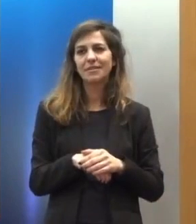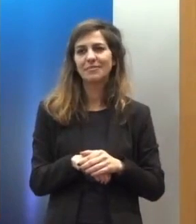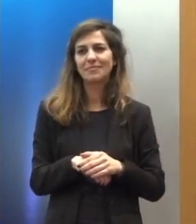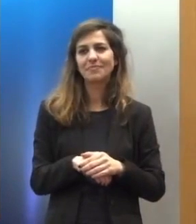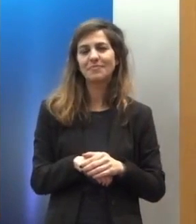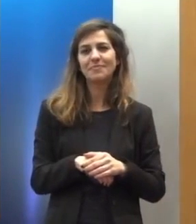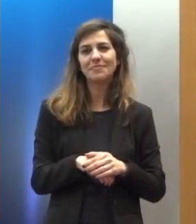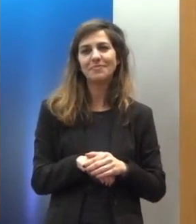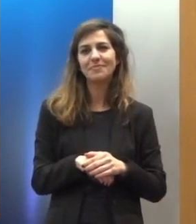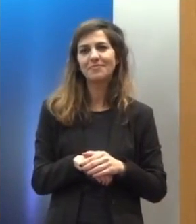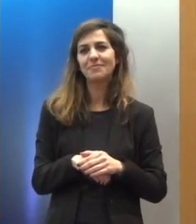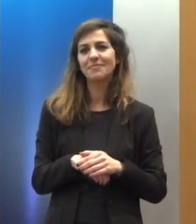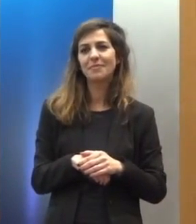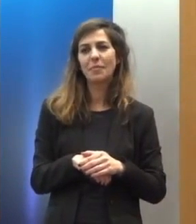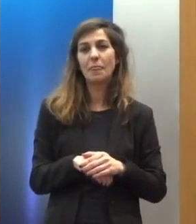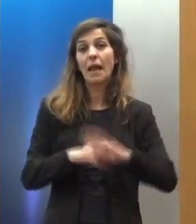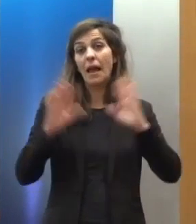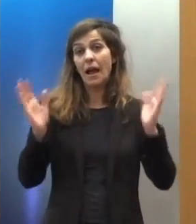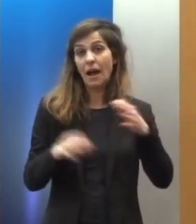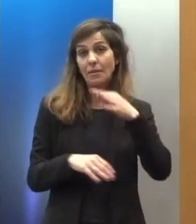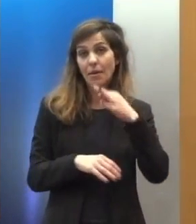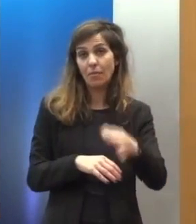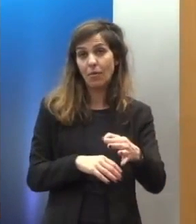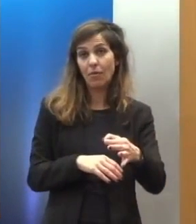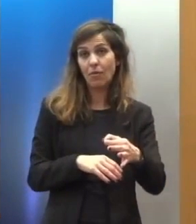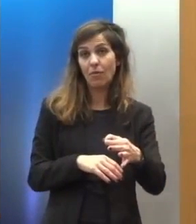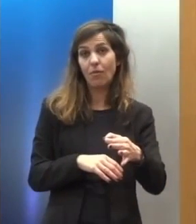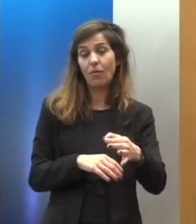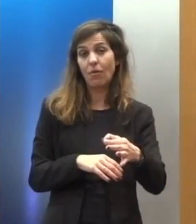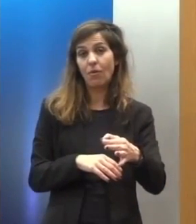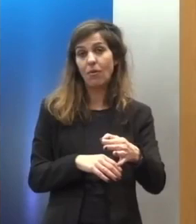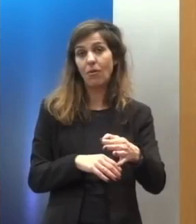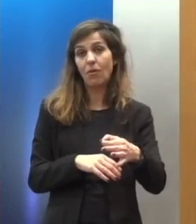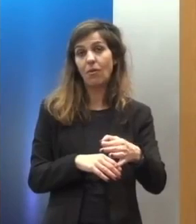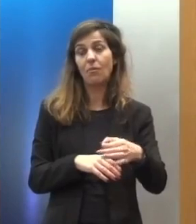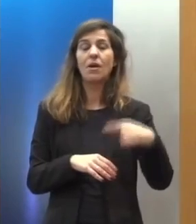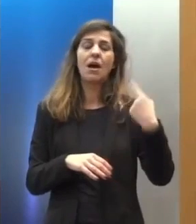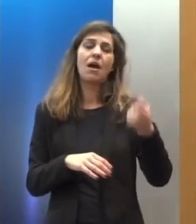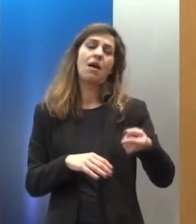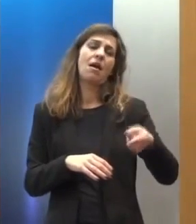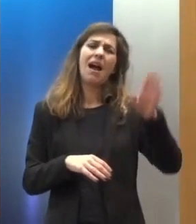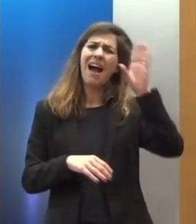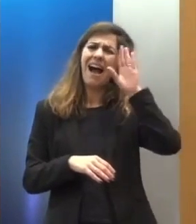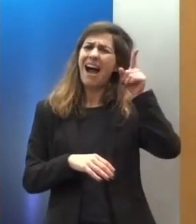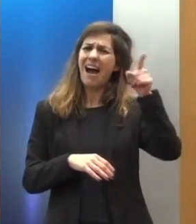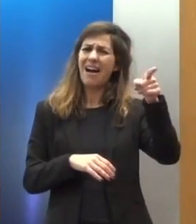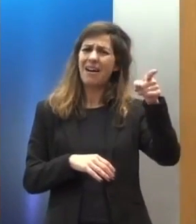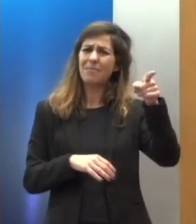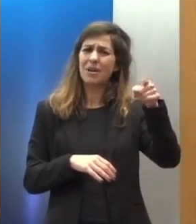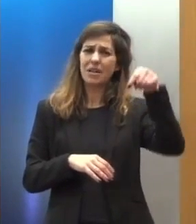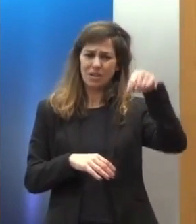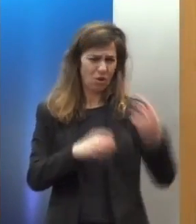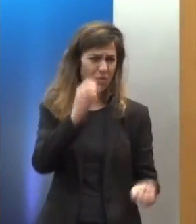Πόσο μάλλον, εάν αναφερθούμε και στην άλλη μεριά του Ατλαντικού, όπου τα πρώτα δείγματα γραφής της πολιτικής του